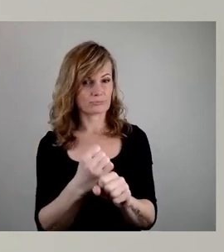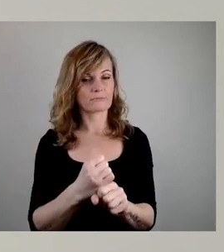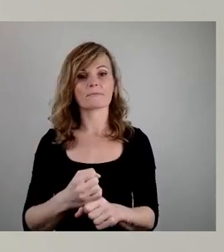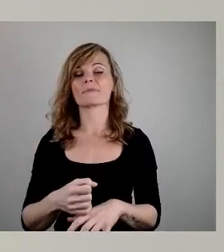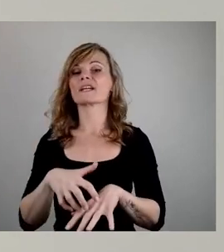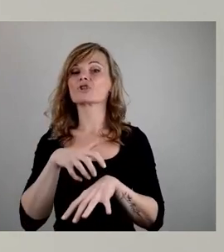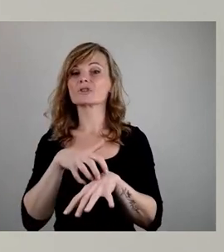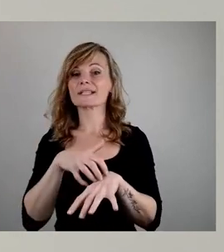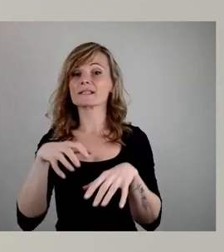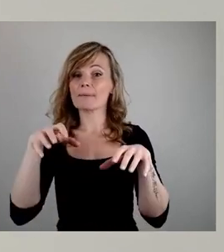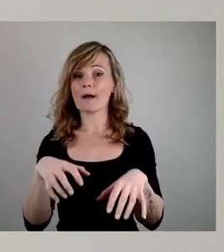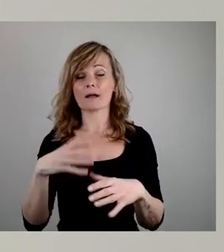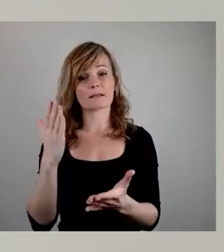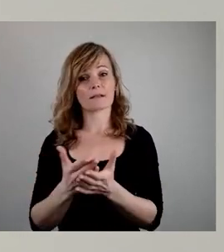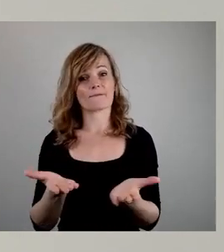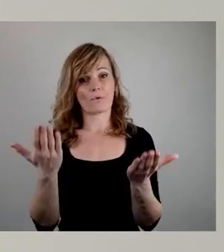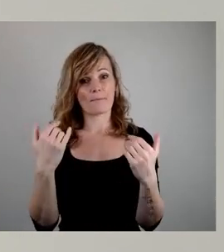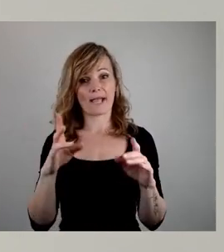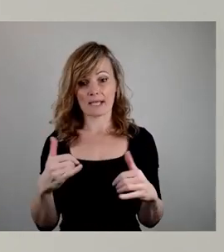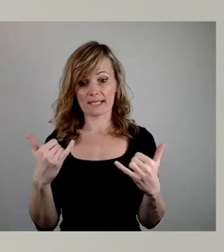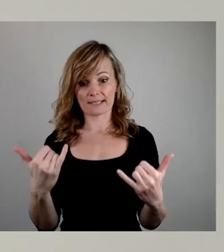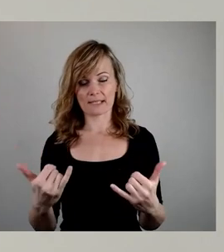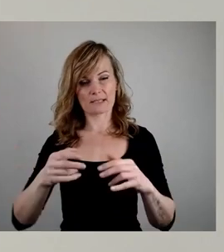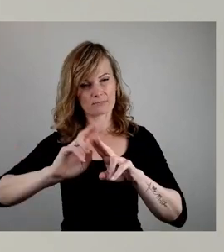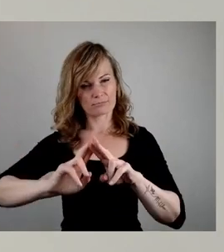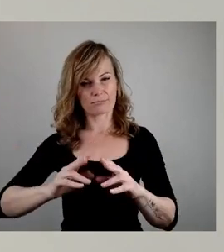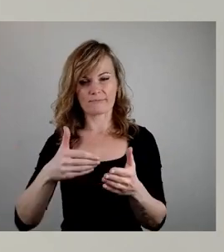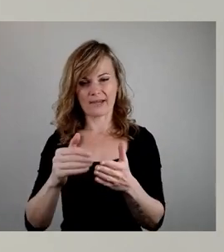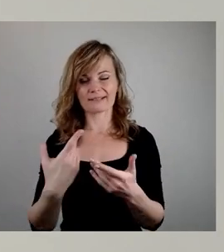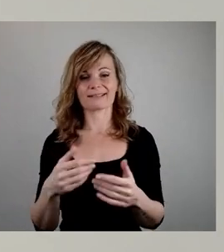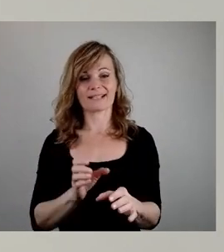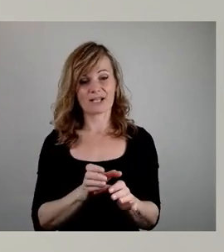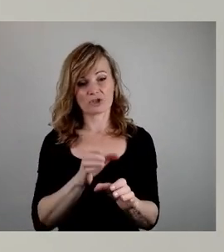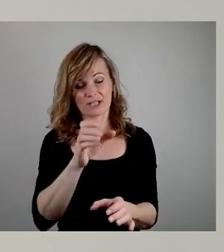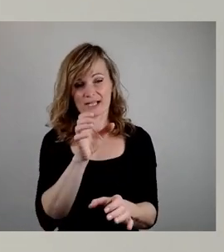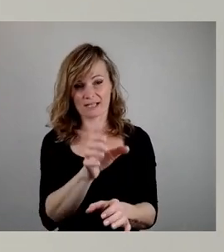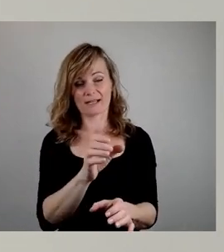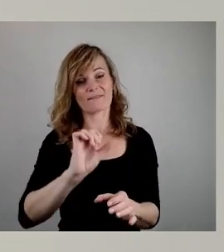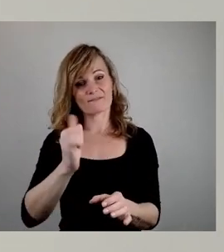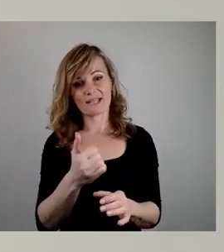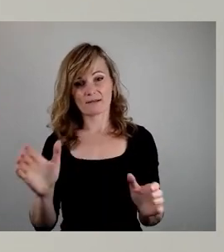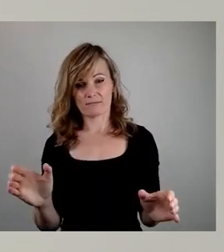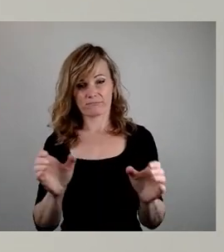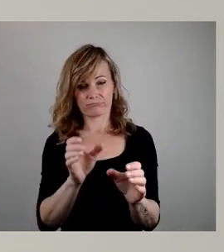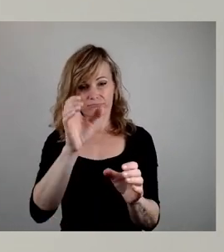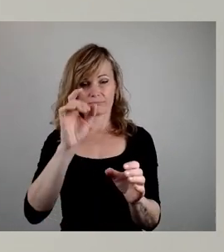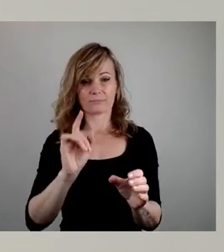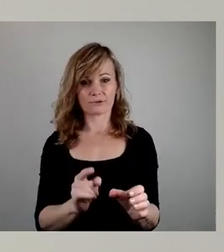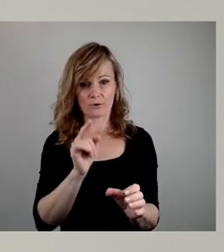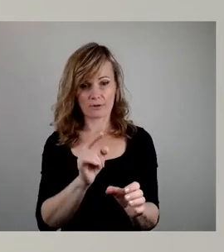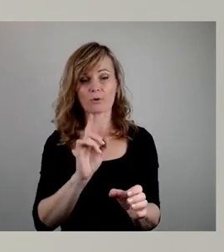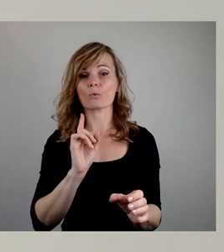einerseits die Stäle wiedererrichtet werden sollte und andererseits eben